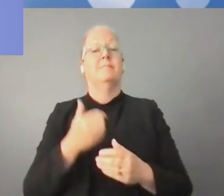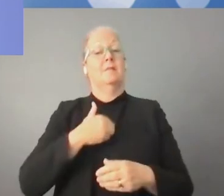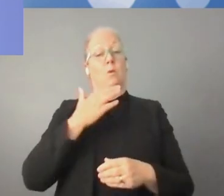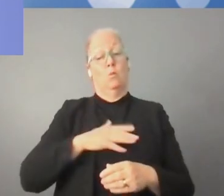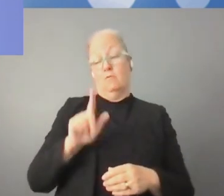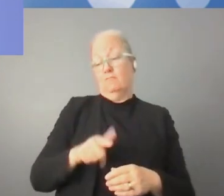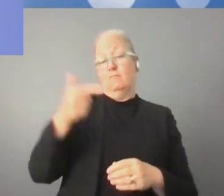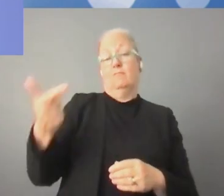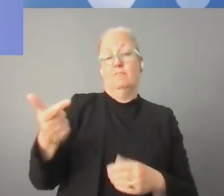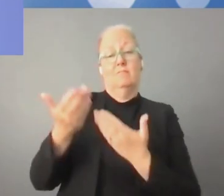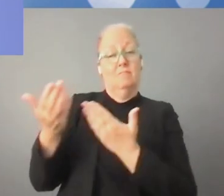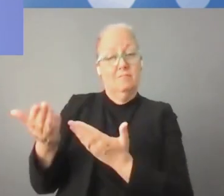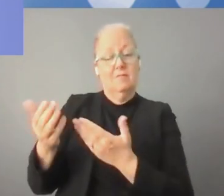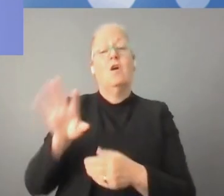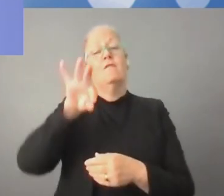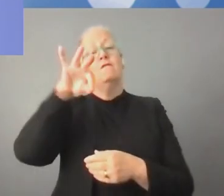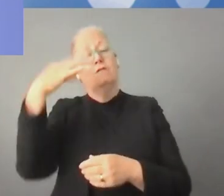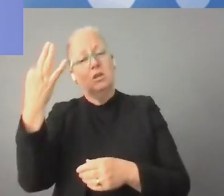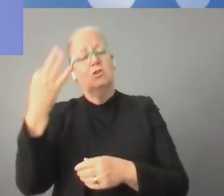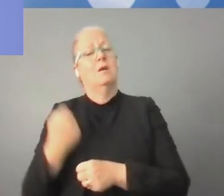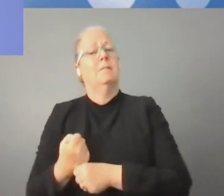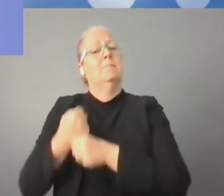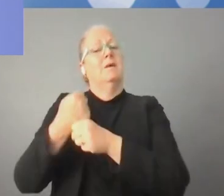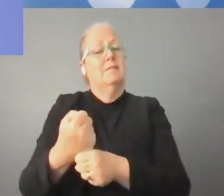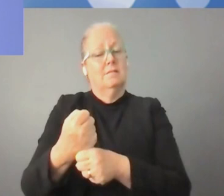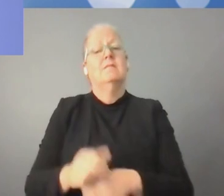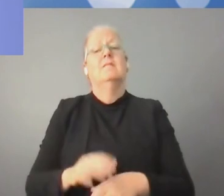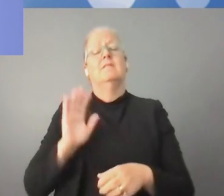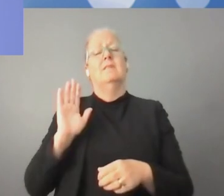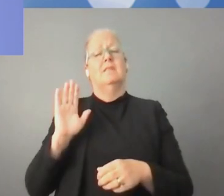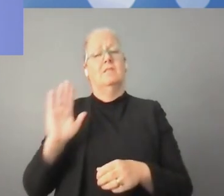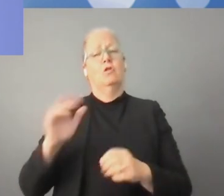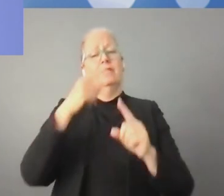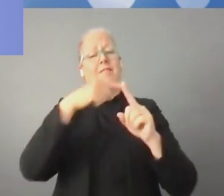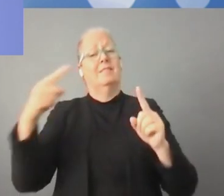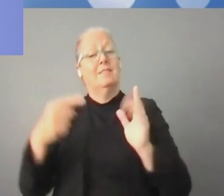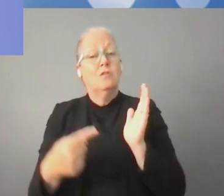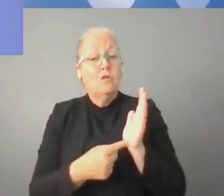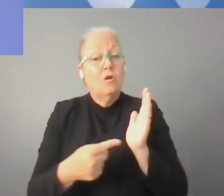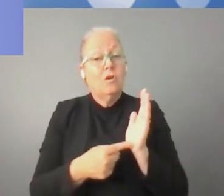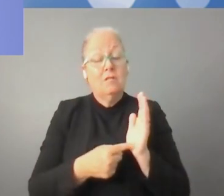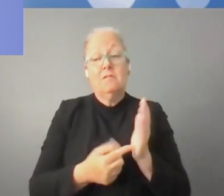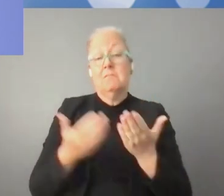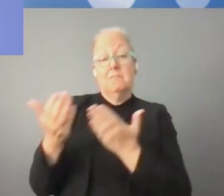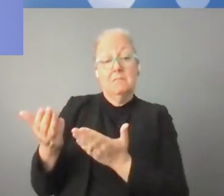عن حرية مزاورة النشاط الاقتصادي أونلاين. أما الآن فنرجو سيد